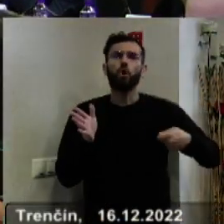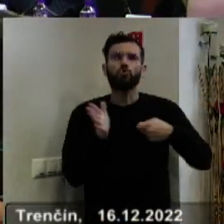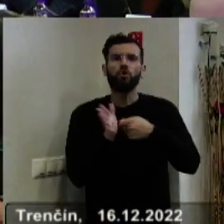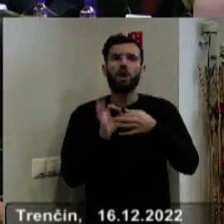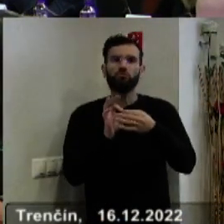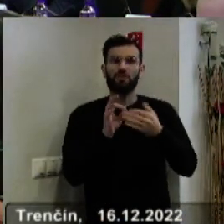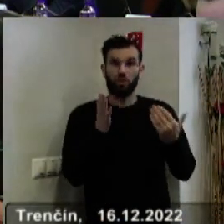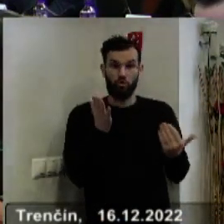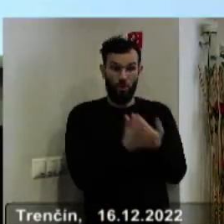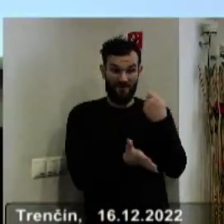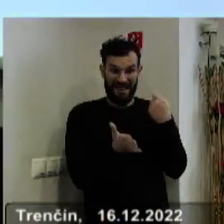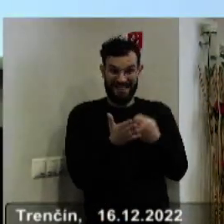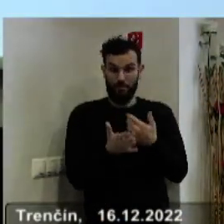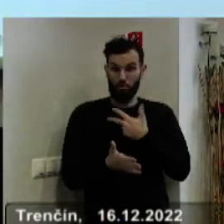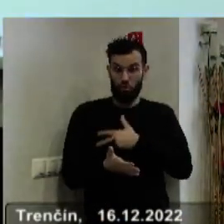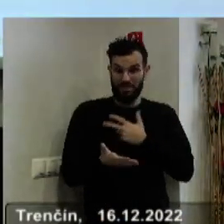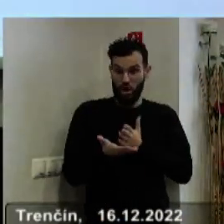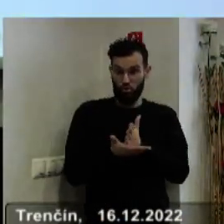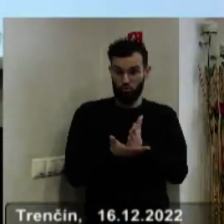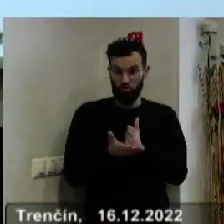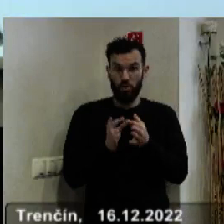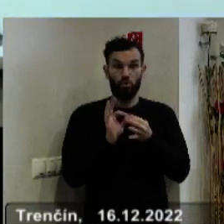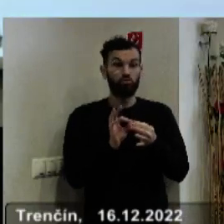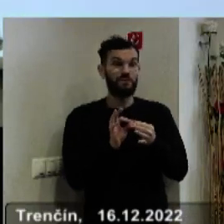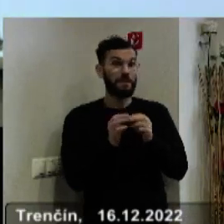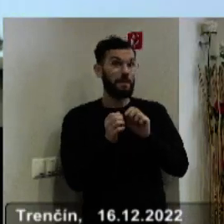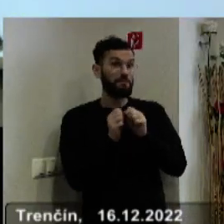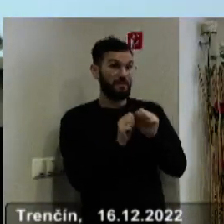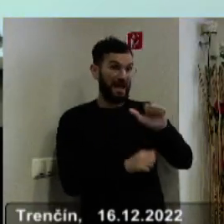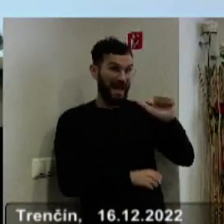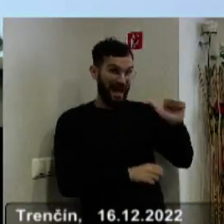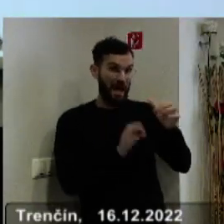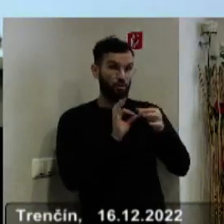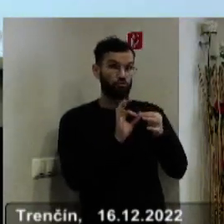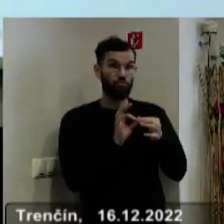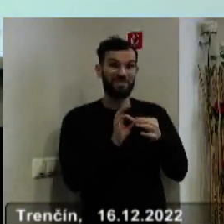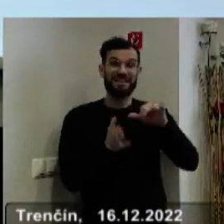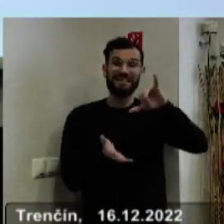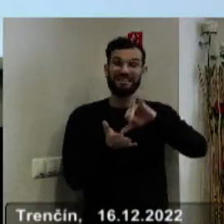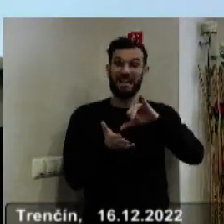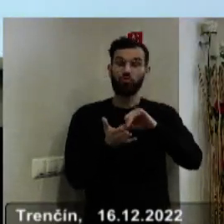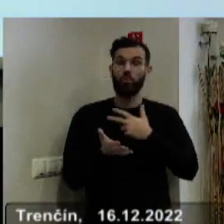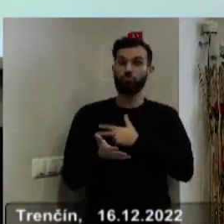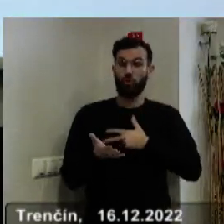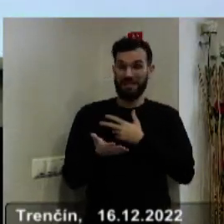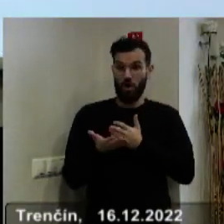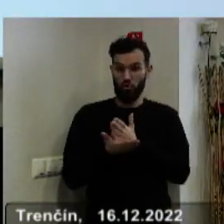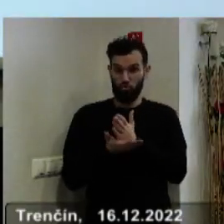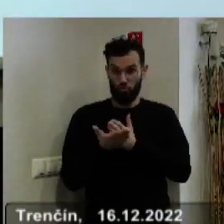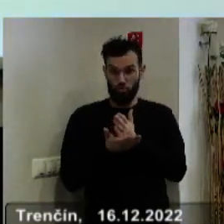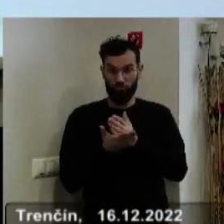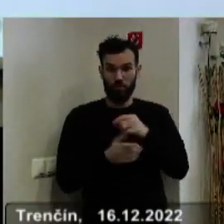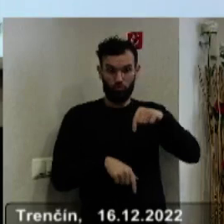služieb. Tak ja by som len, čo sa týka teda písmena A, ide o zariadenie sociálnych služieb Centrum sociálnych služieb Juch, tu v Trenčíne.